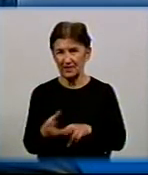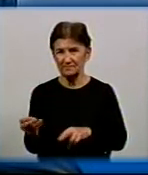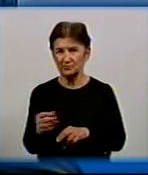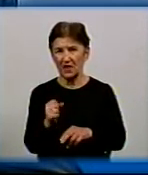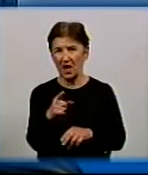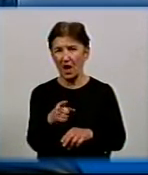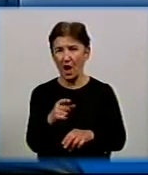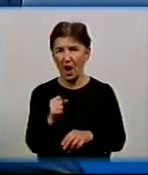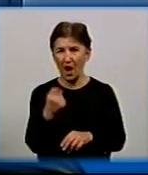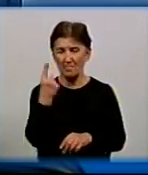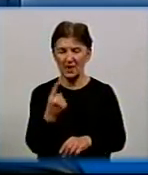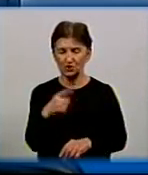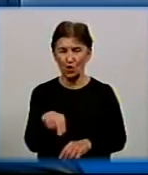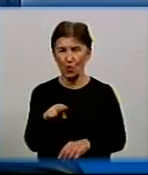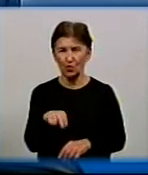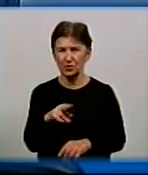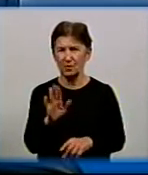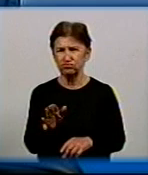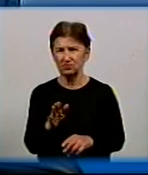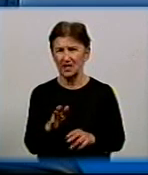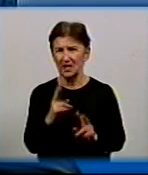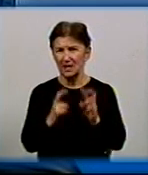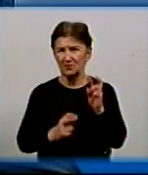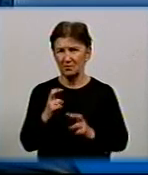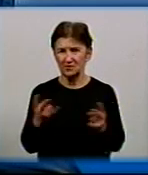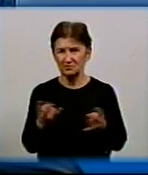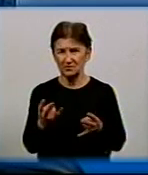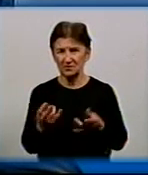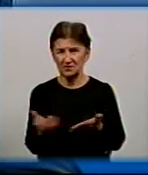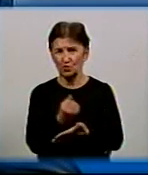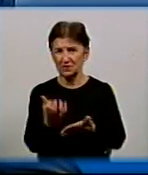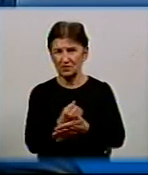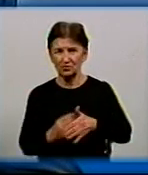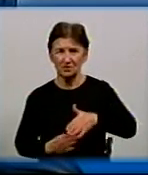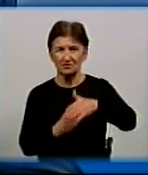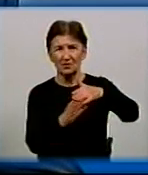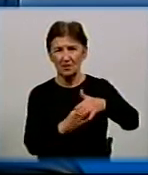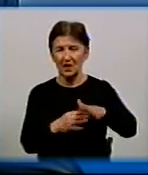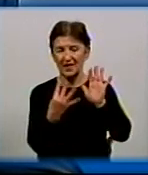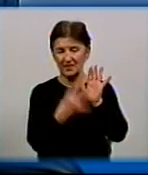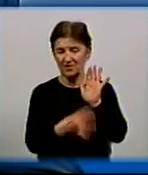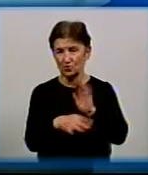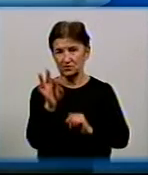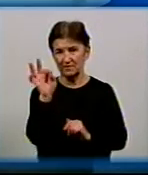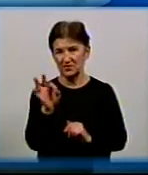вже буде 78, то підприємство потрібно досягнути цього рівня 90% розрахунків. Тоді є закон, який